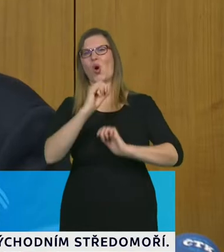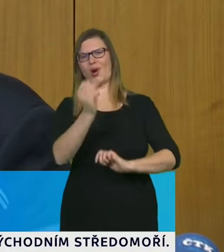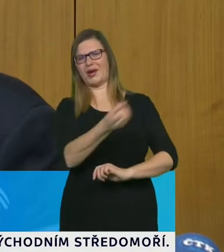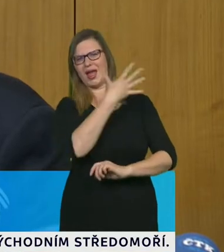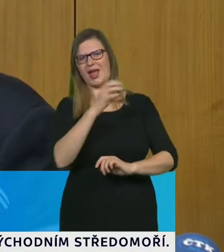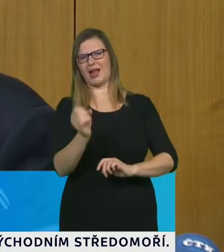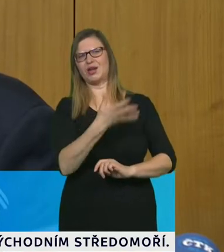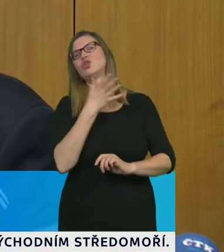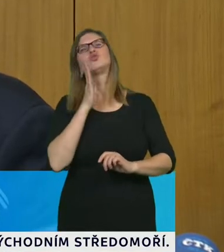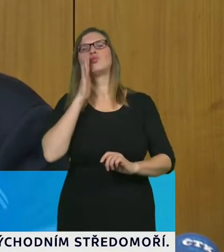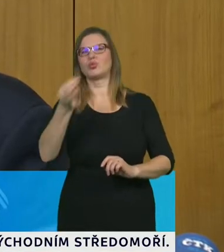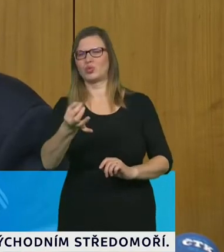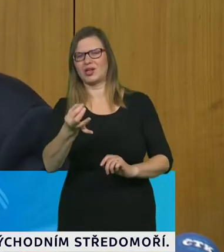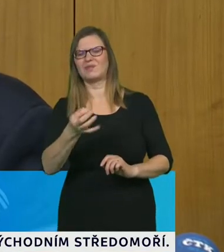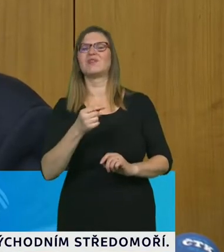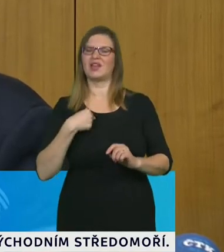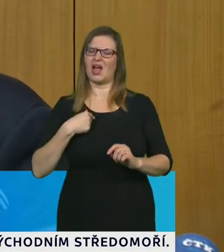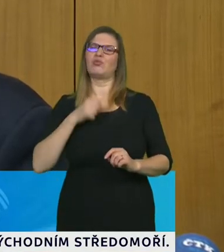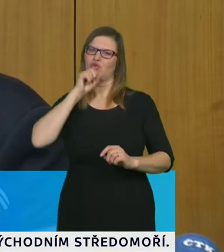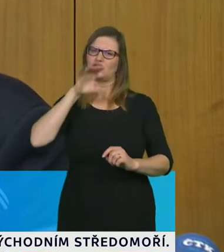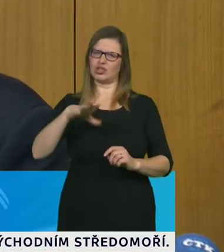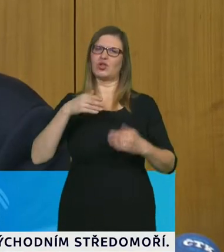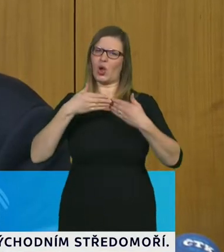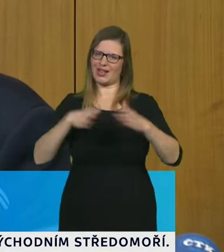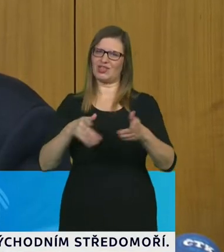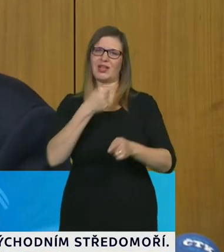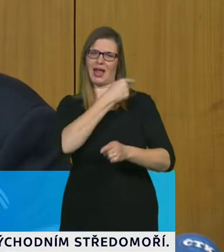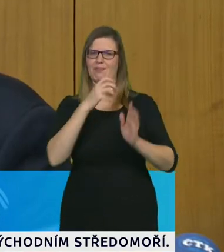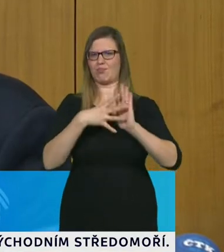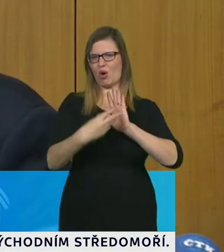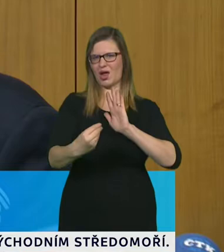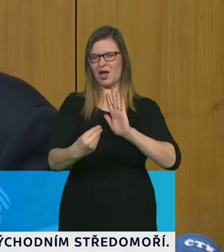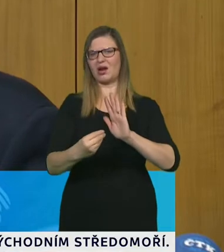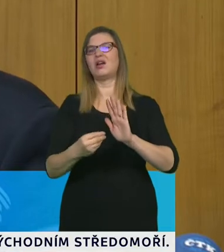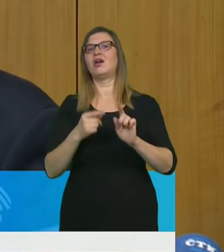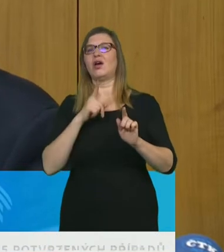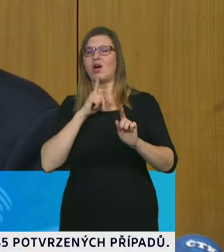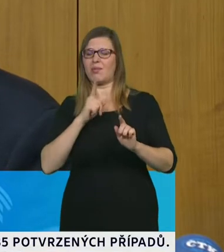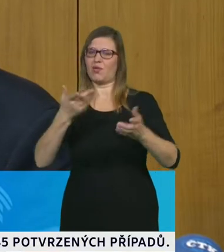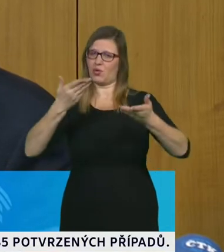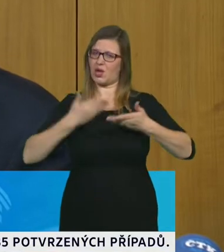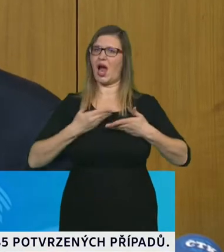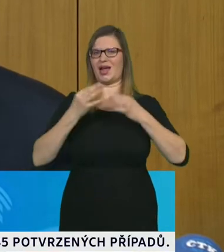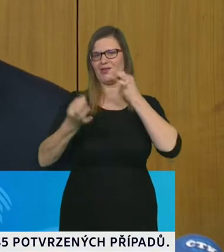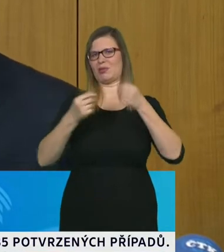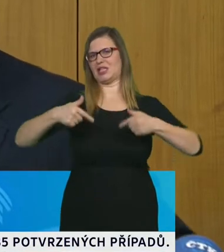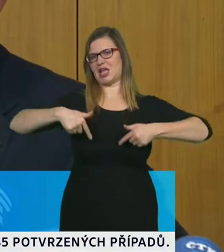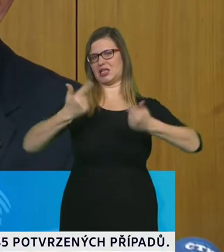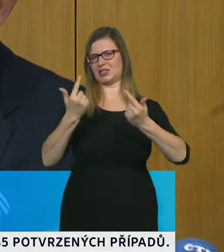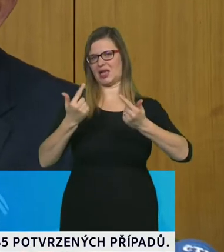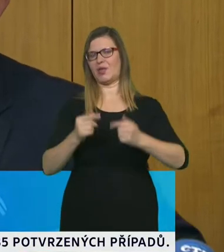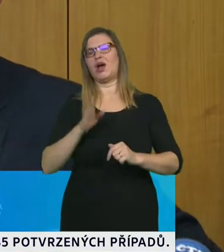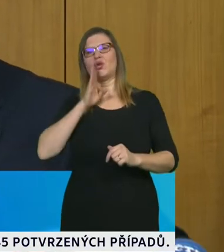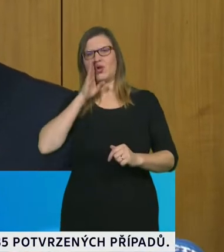se podle něj můžeme velice dobře řídit a odpovídá i modelování v jiných zemích. Takže berme to, prosím, jako